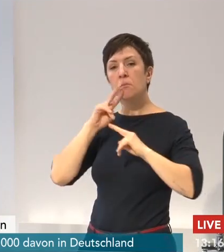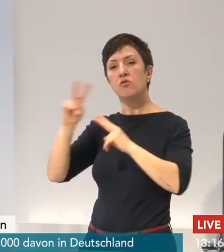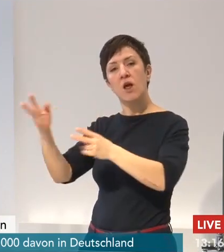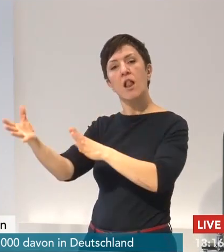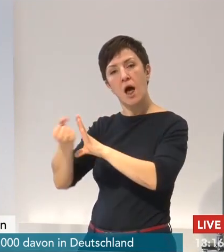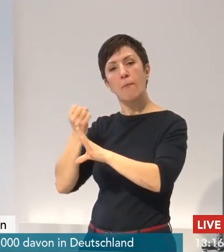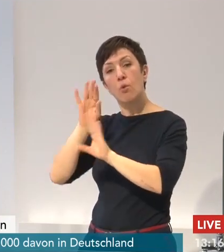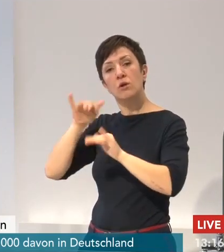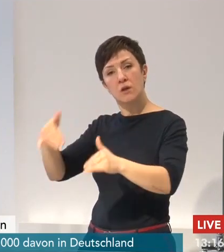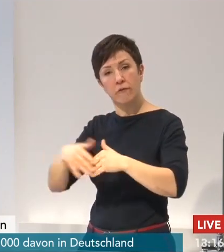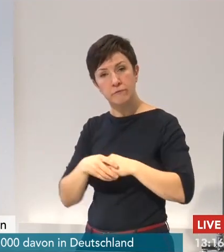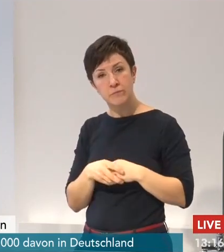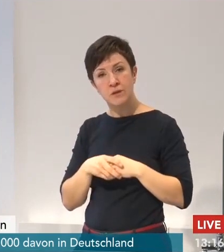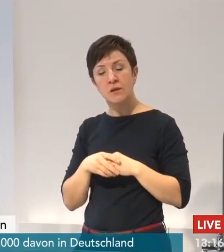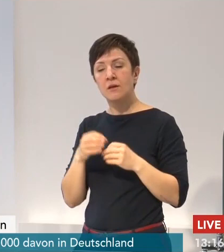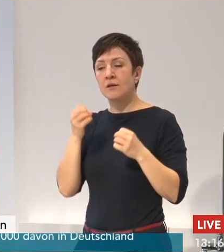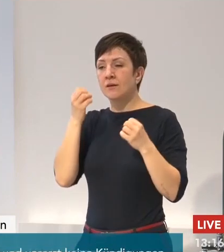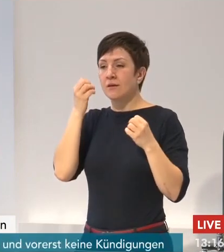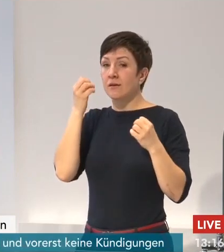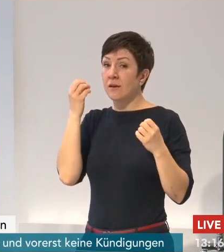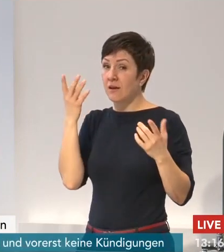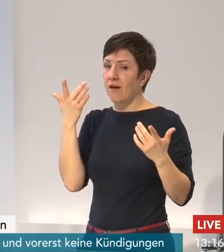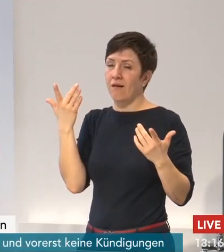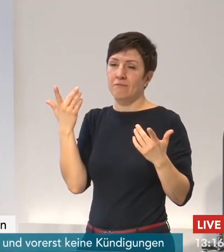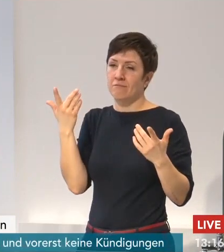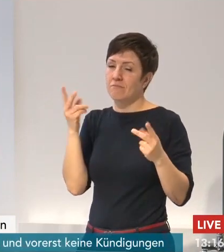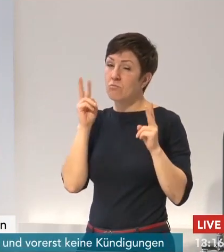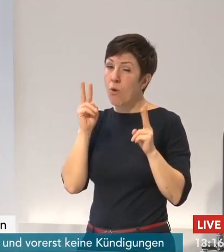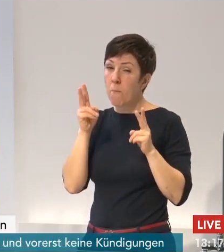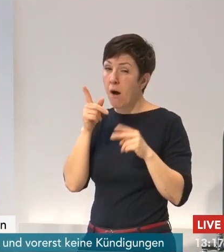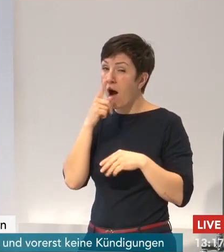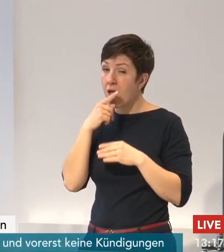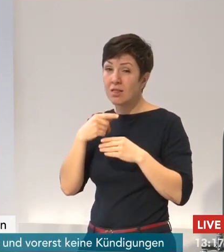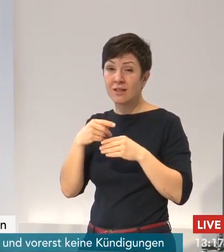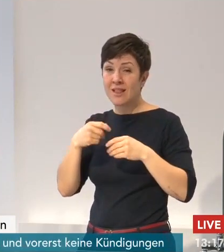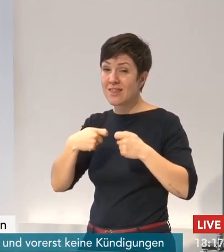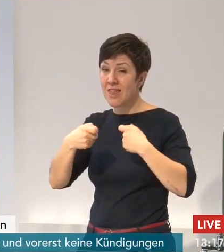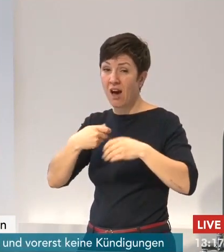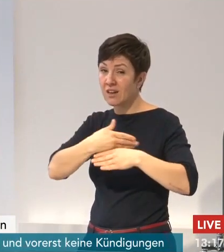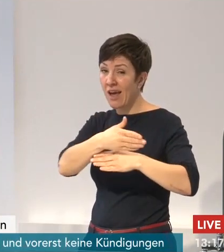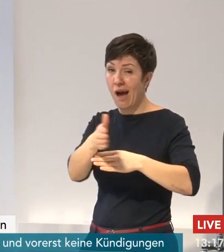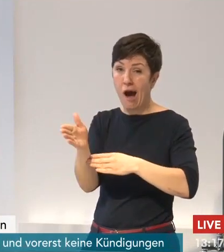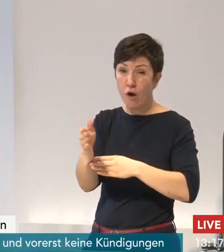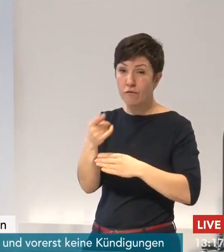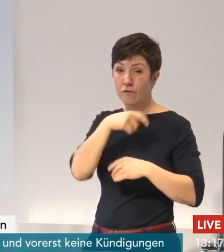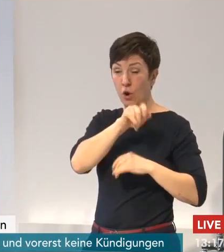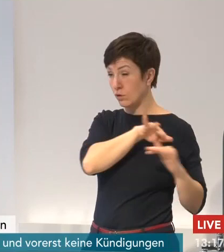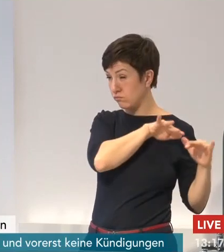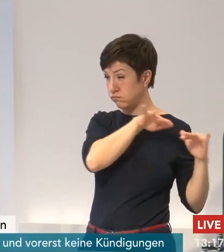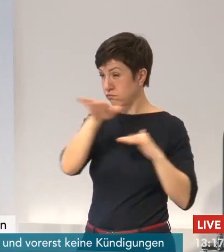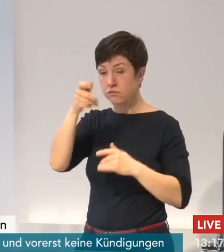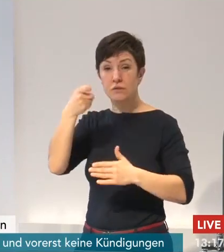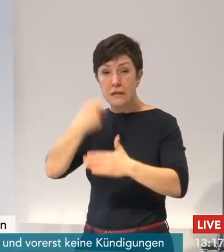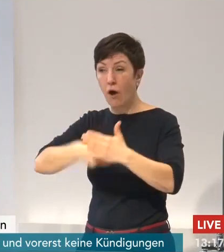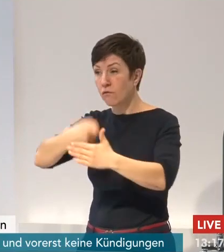Mir ist klar, dass dies den Umsatz der geöffneten Läden letztendlich nicht auffangen kann, den verlorenen Umsatz, aber